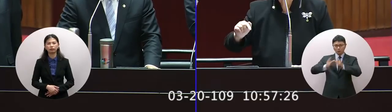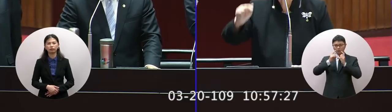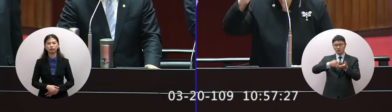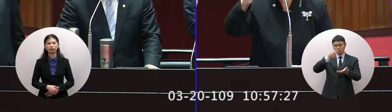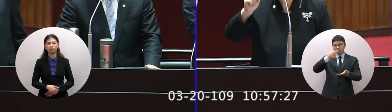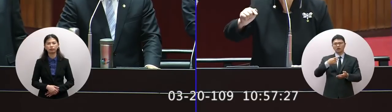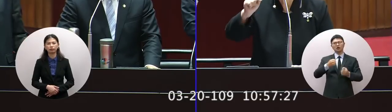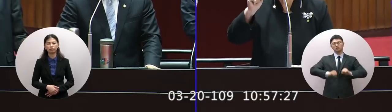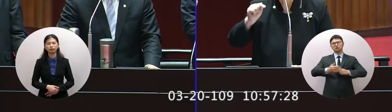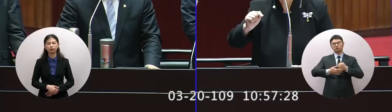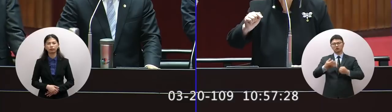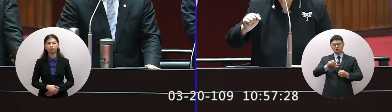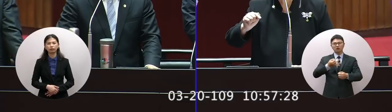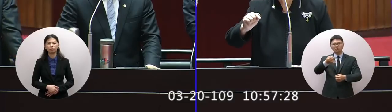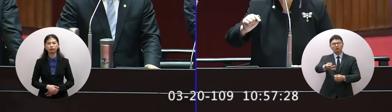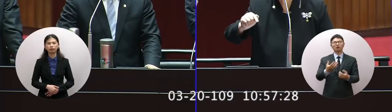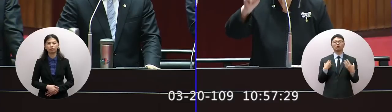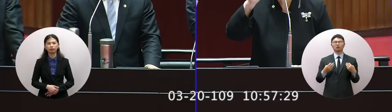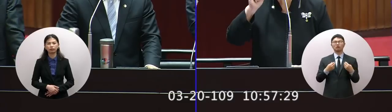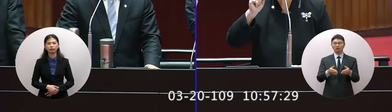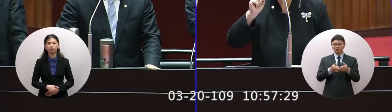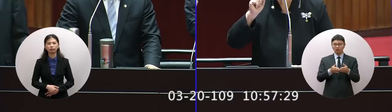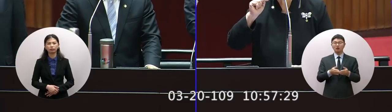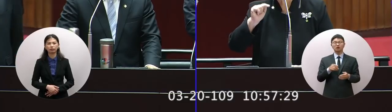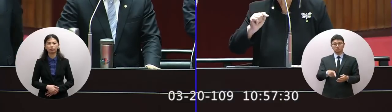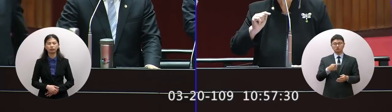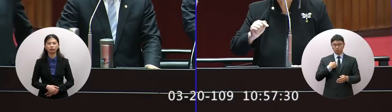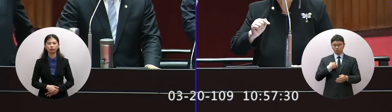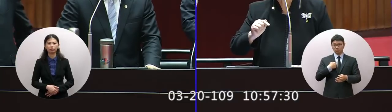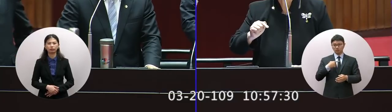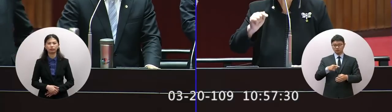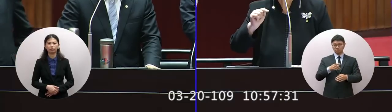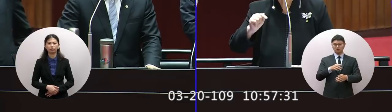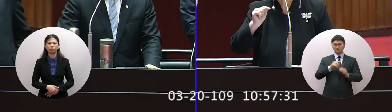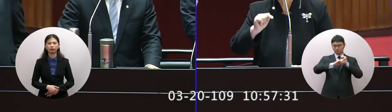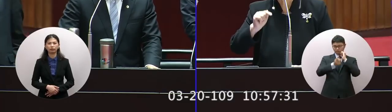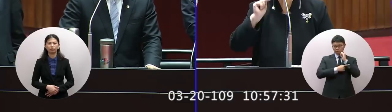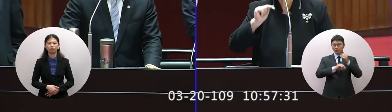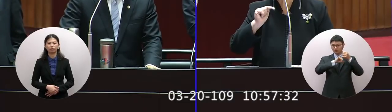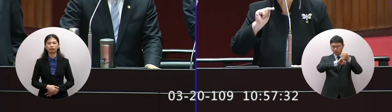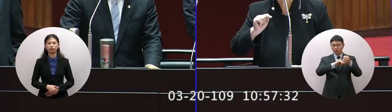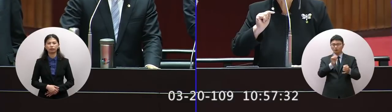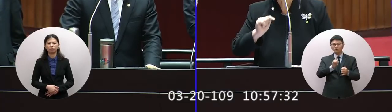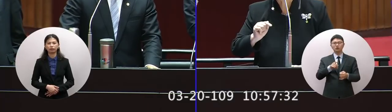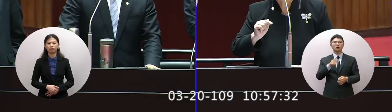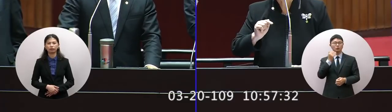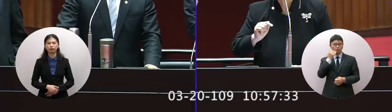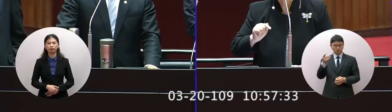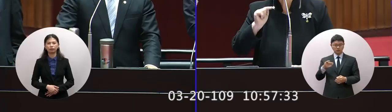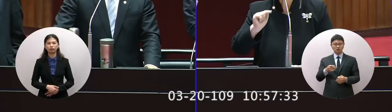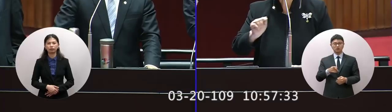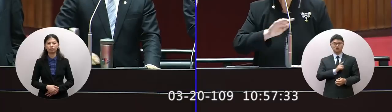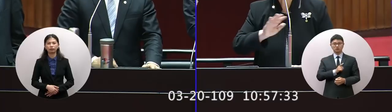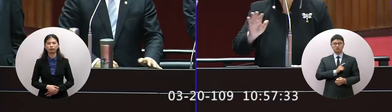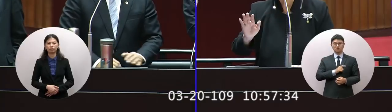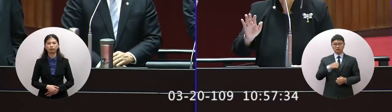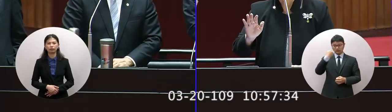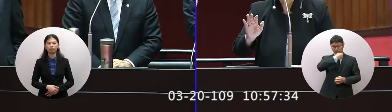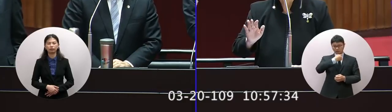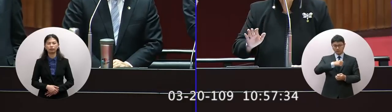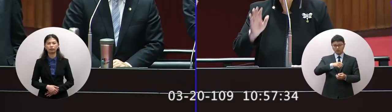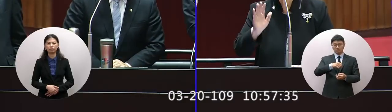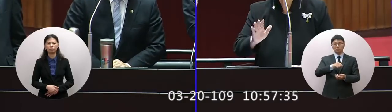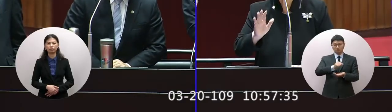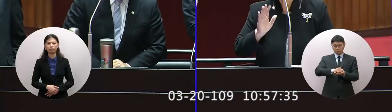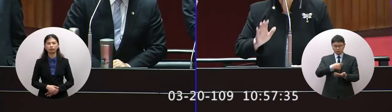我們的法令就是你如果有國籍你就是要交憲保育你如果在台灣有富製你就要交憲保育這他們都沒有